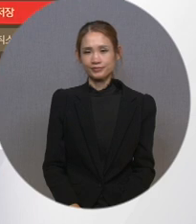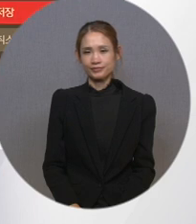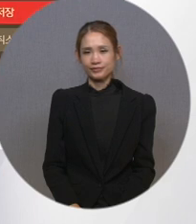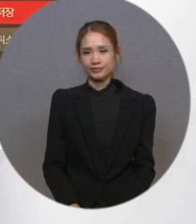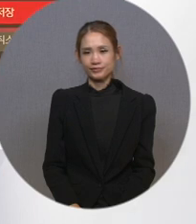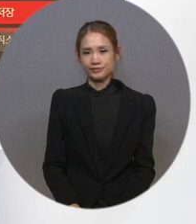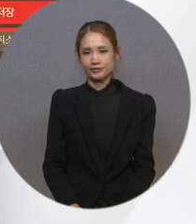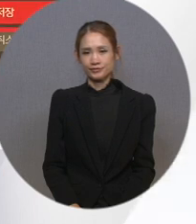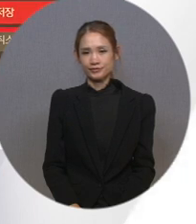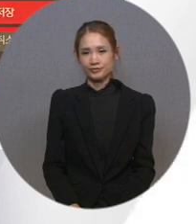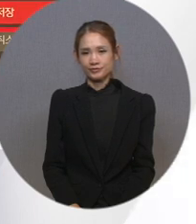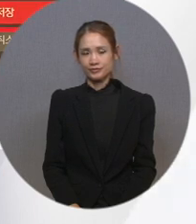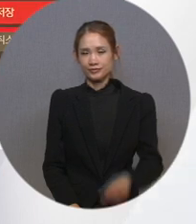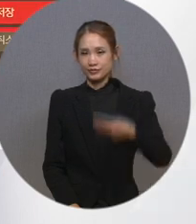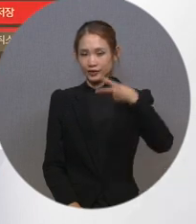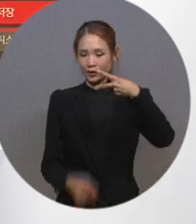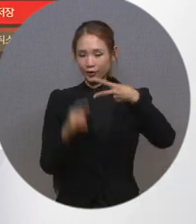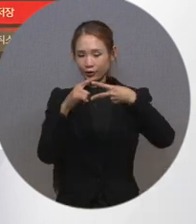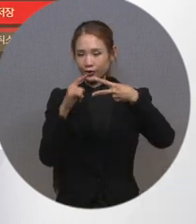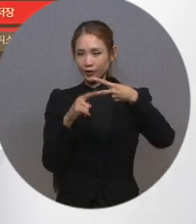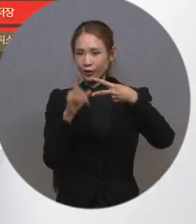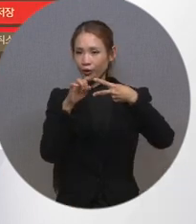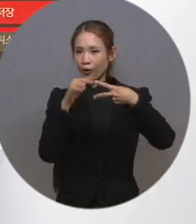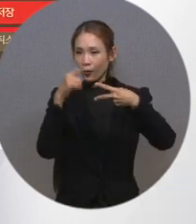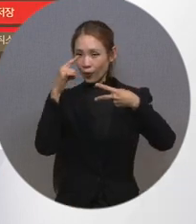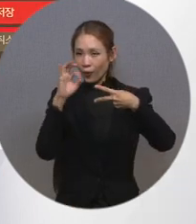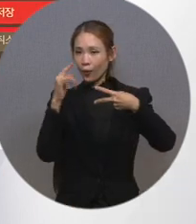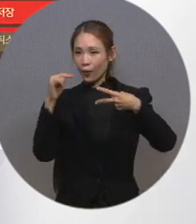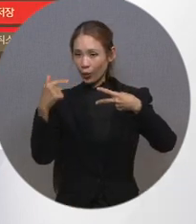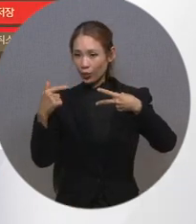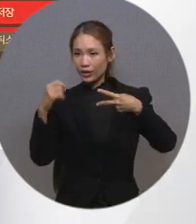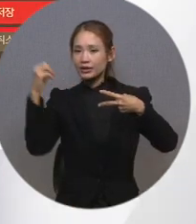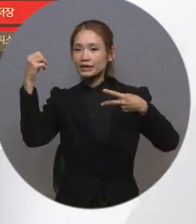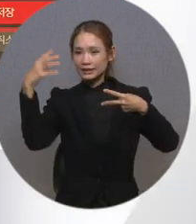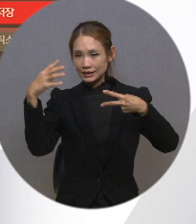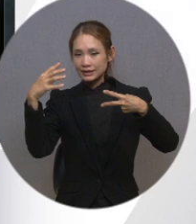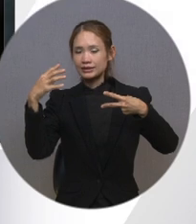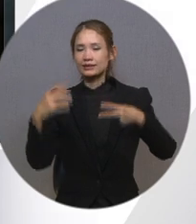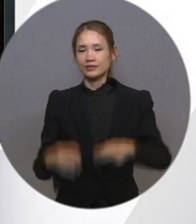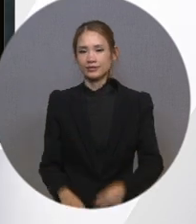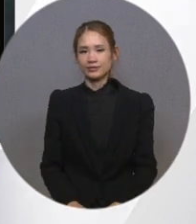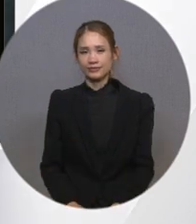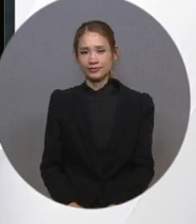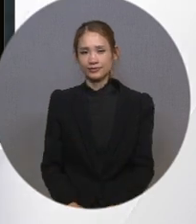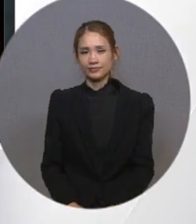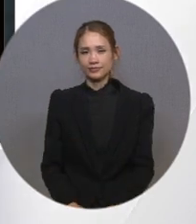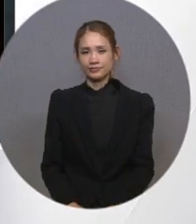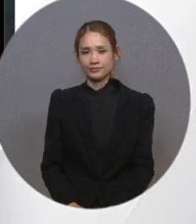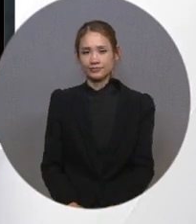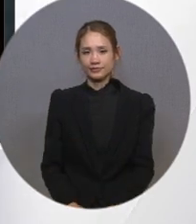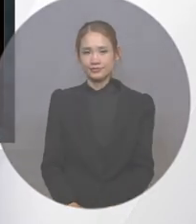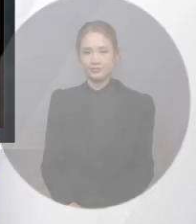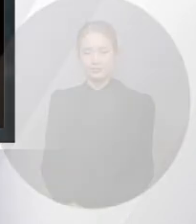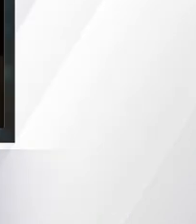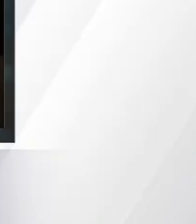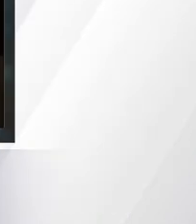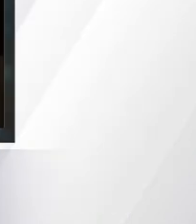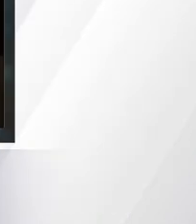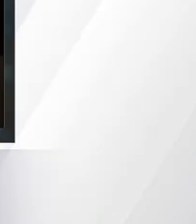여기에서 오늘 선택해 주시면 음성 안내 기능을 켤 수 있습니다. 시각 청각 장애인 설정